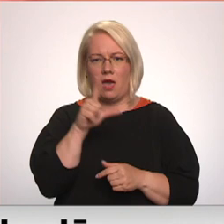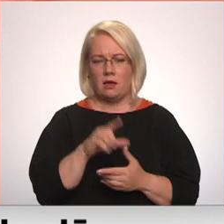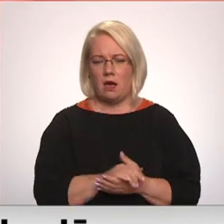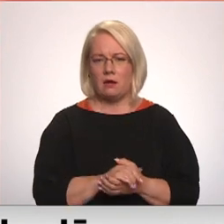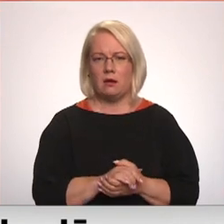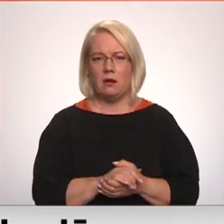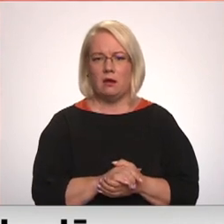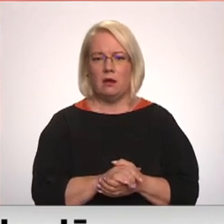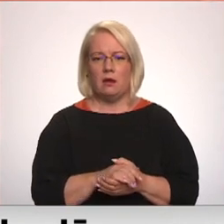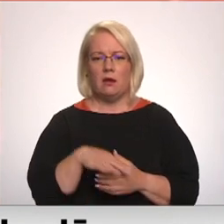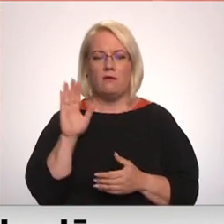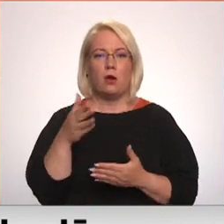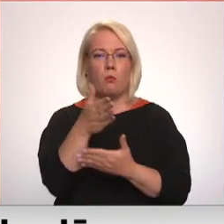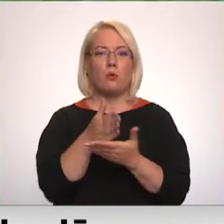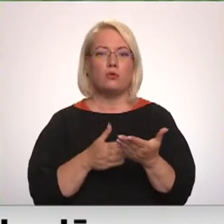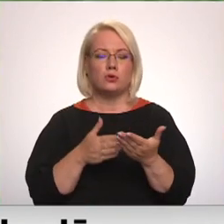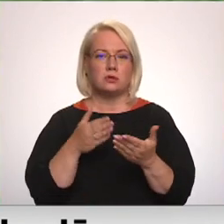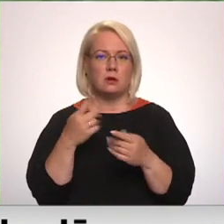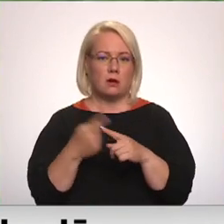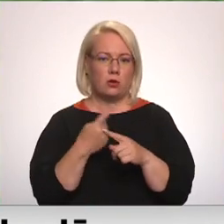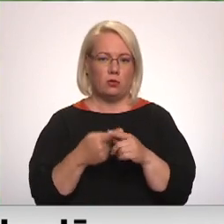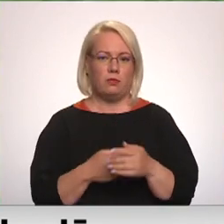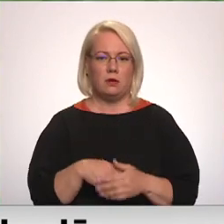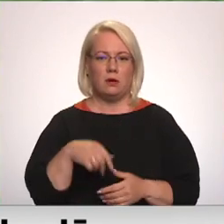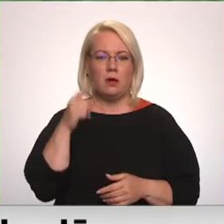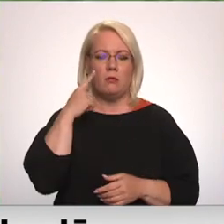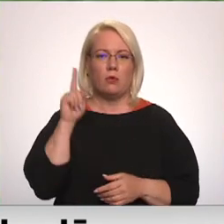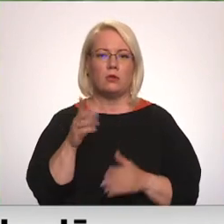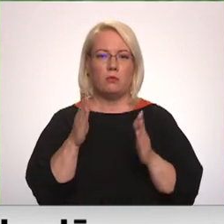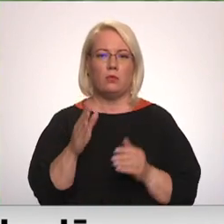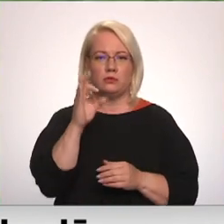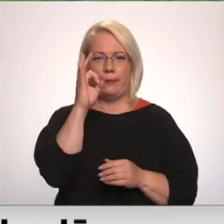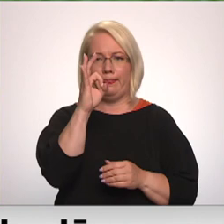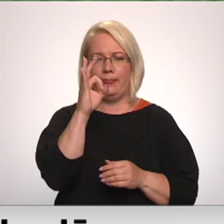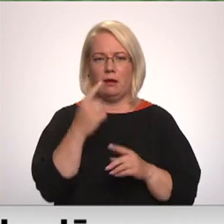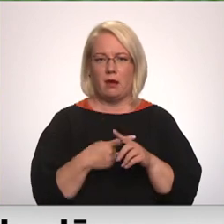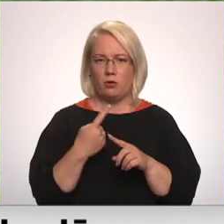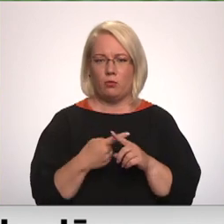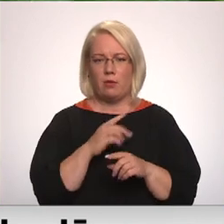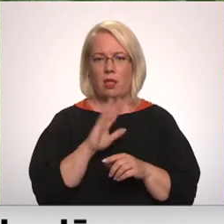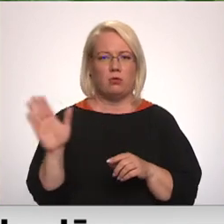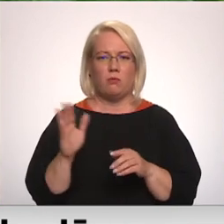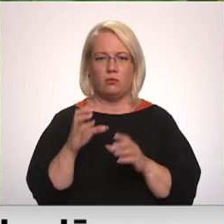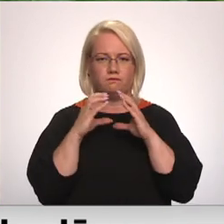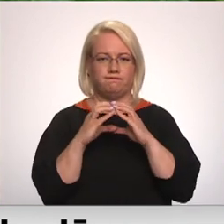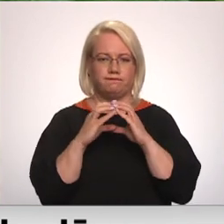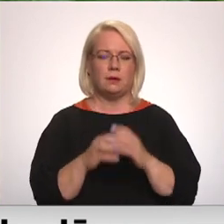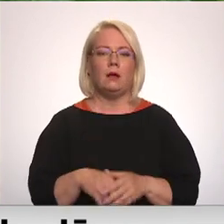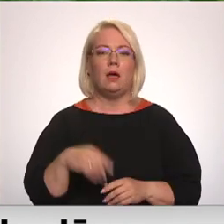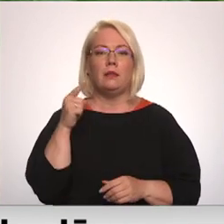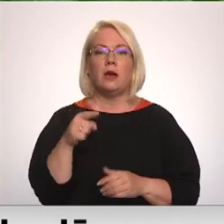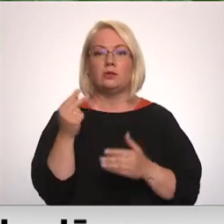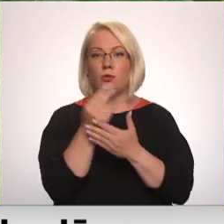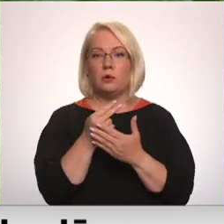gandrīz pusi kartupeļas. Tad, protams, būs viņa mazi un neizaukstā. Tas savukārt